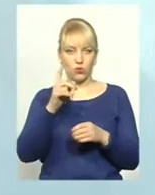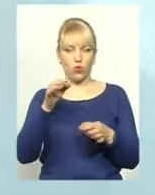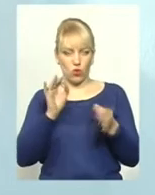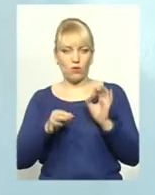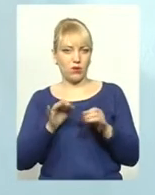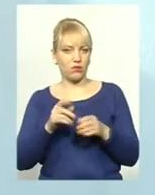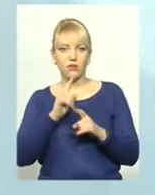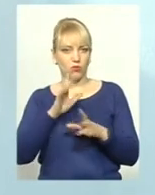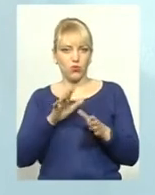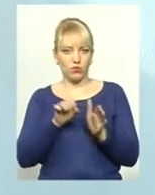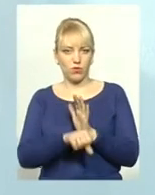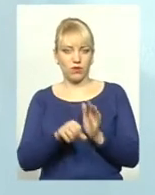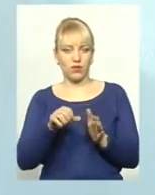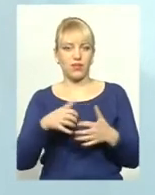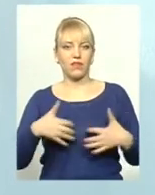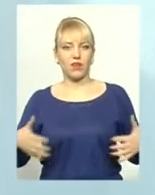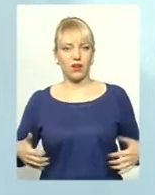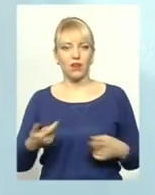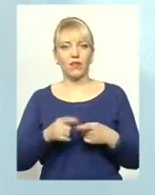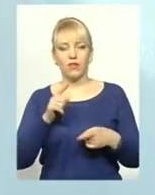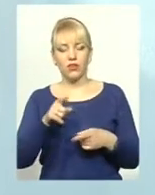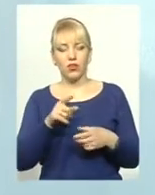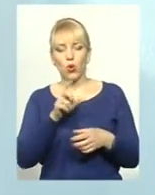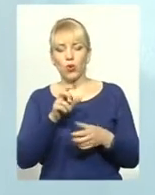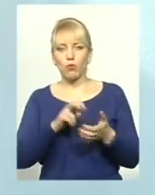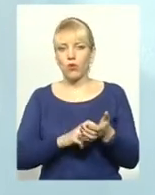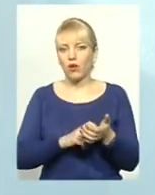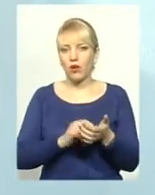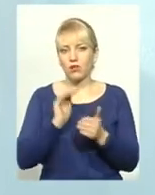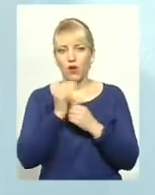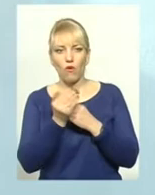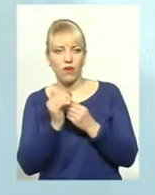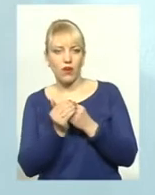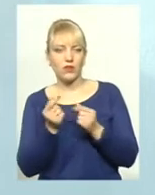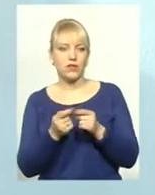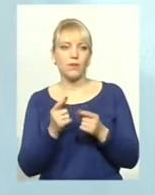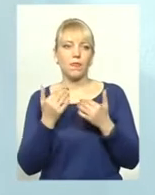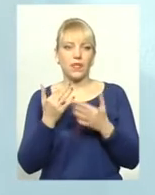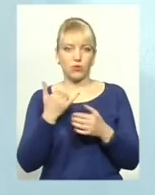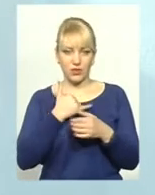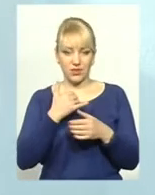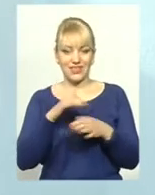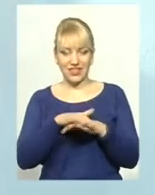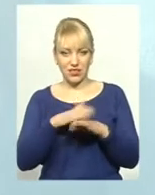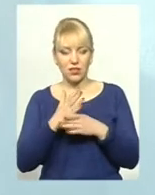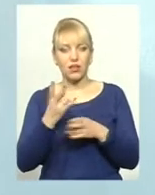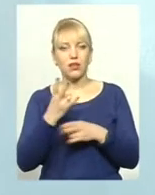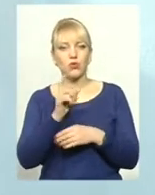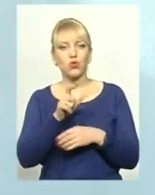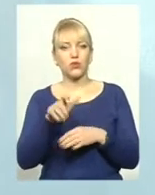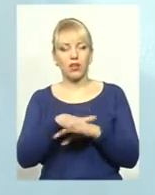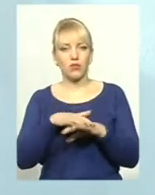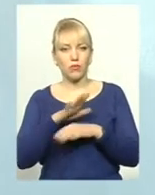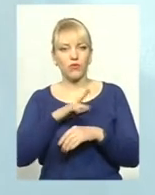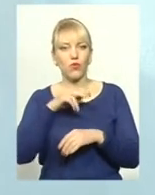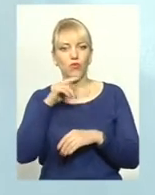цього робити. А ці люди, вони бояться, вони ховаються. Того тільки настільки населення в Хмельницькому, якщо ми будемо трошечки уважніше приглядатися